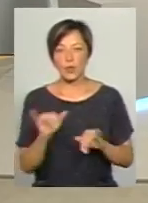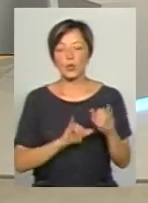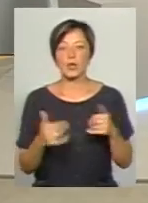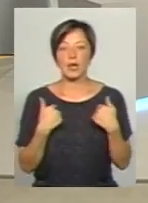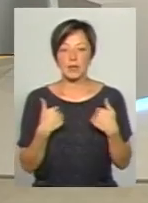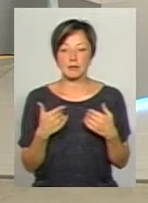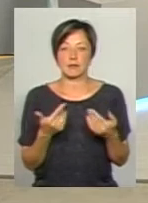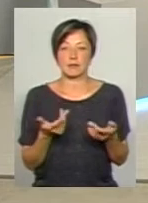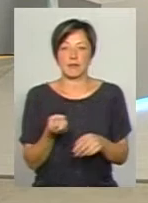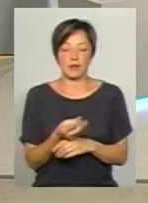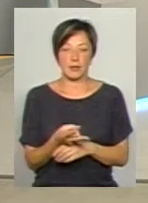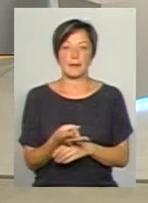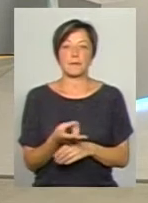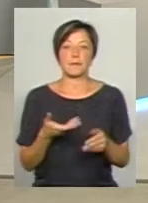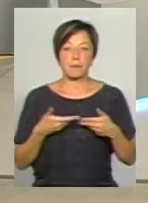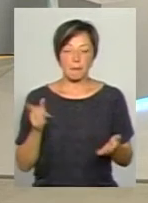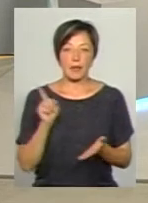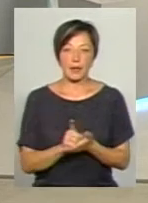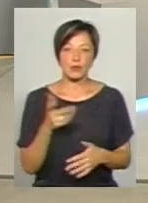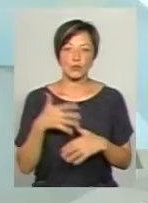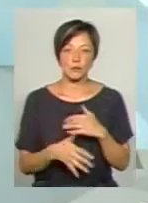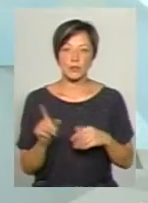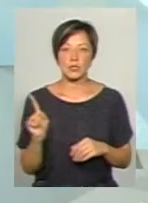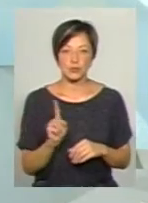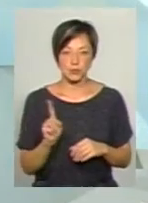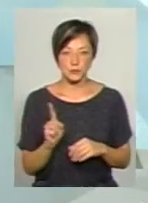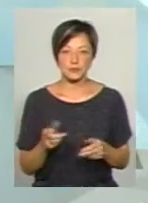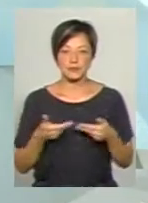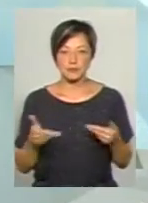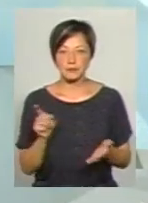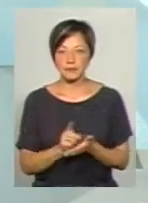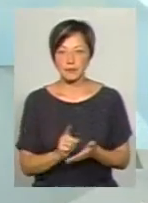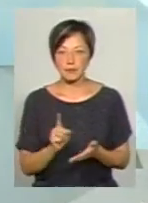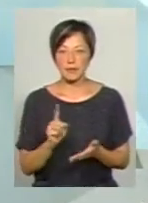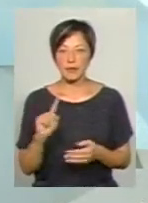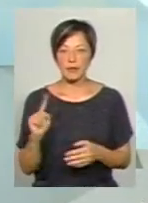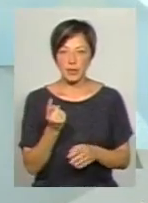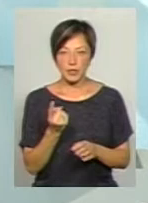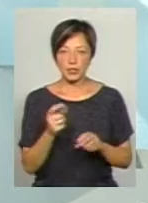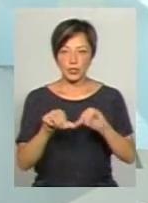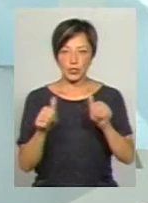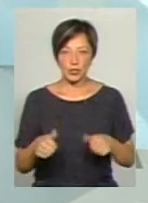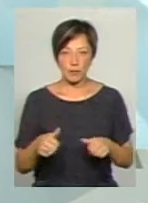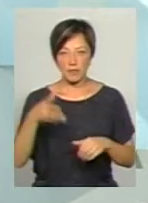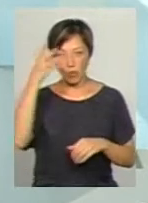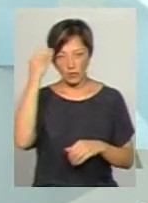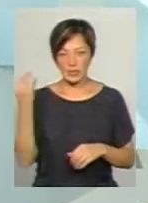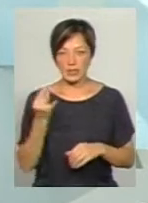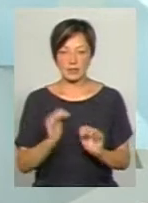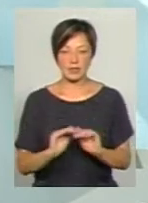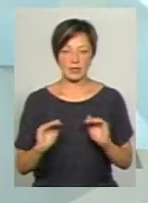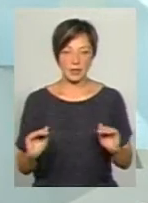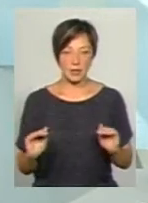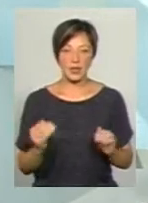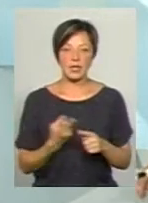нас дінуть. Тобто ми повинні розуміти, що ми повинні першу чином враховувати інтереси дітей.